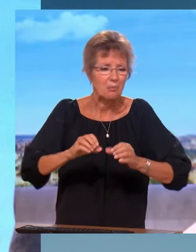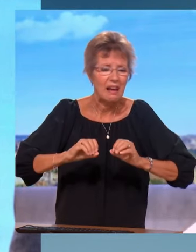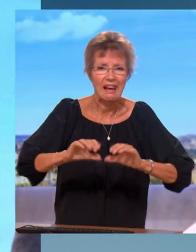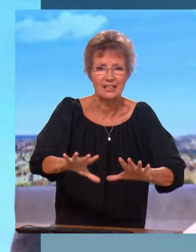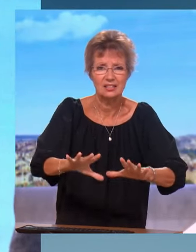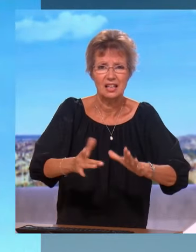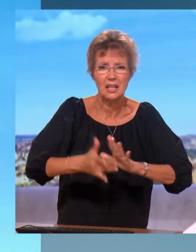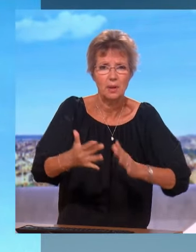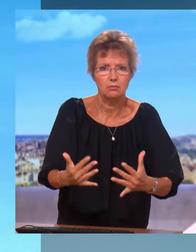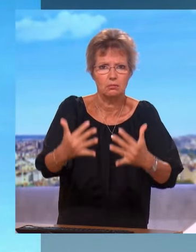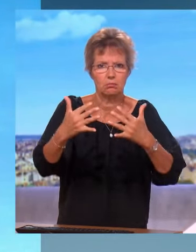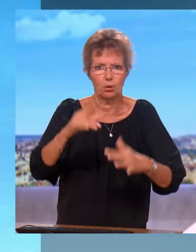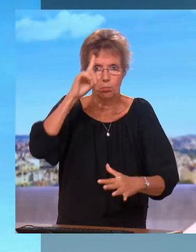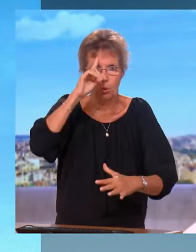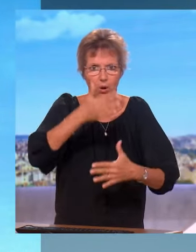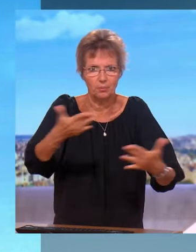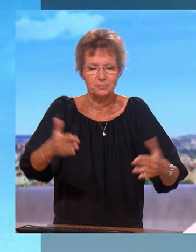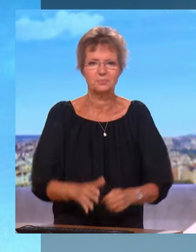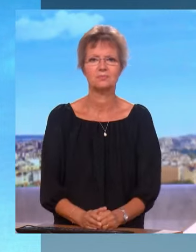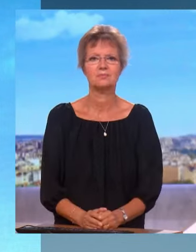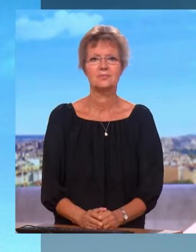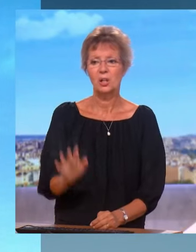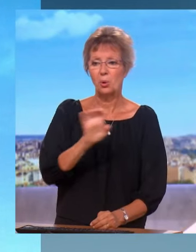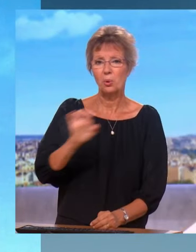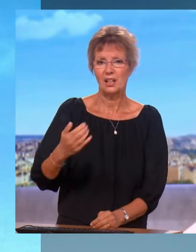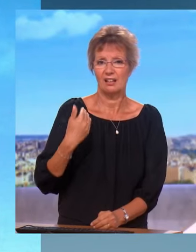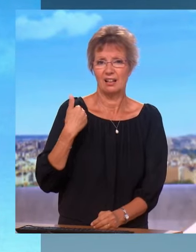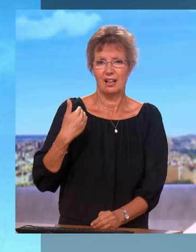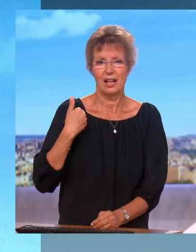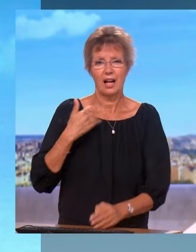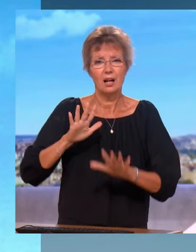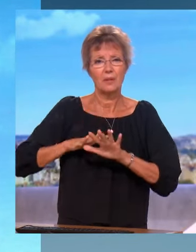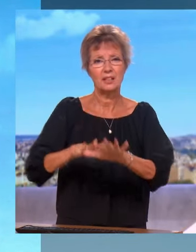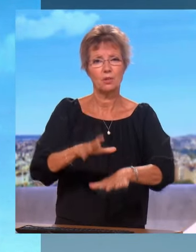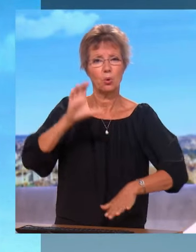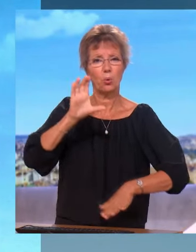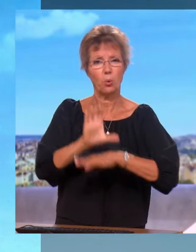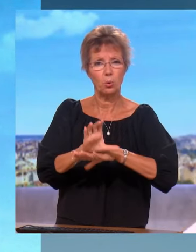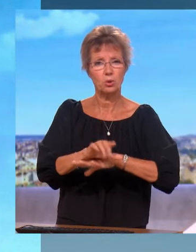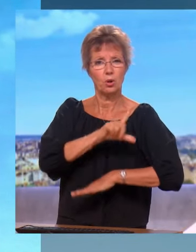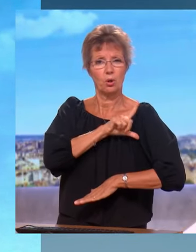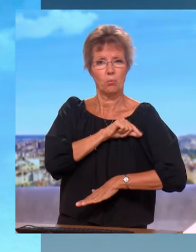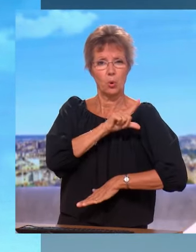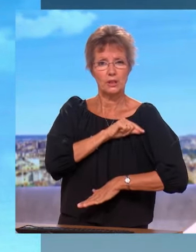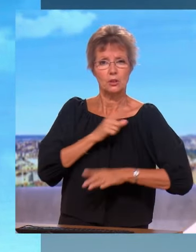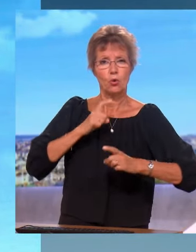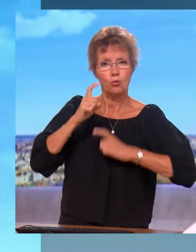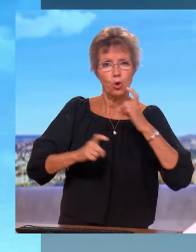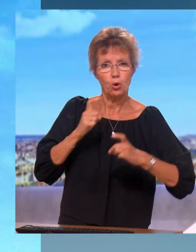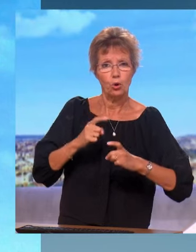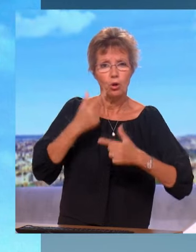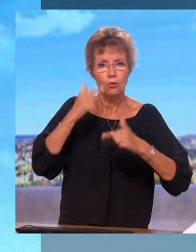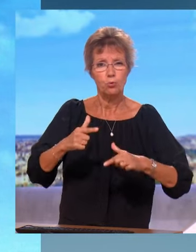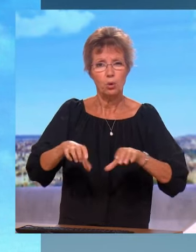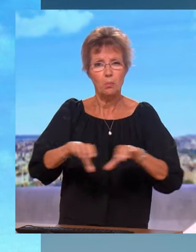d'immigration. Le week-end a aussi été marqué par des manifs anti-flics, officiellement des manifs contre les violences policières systémiques. On avait une voiture de police attaquée à